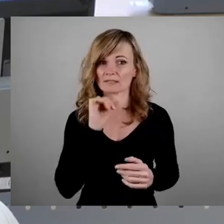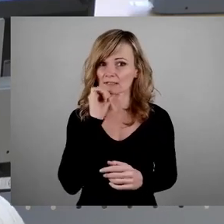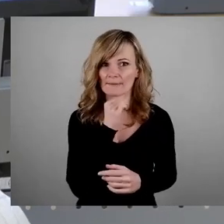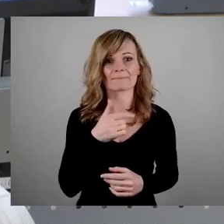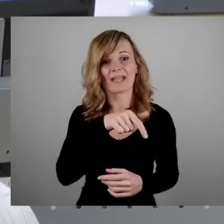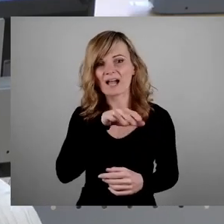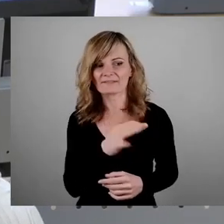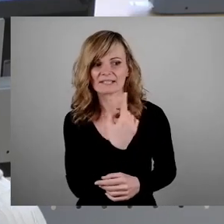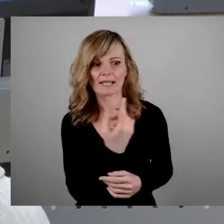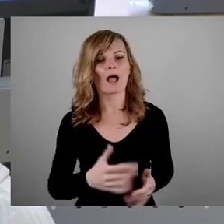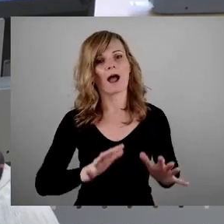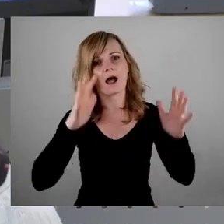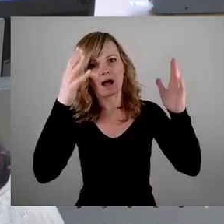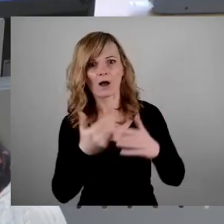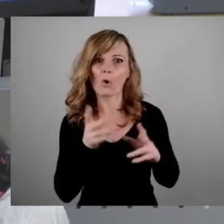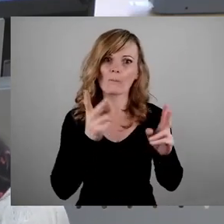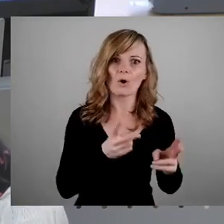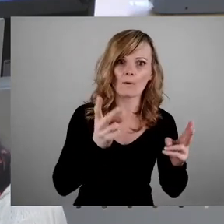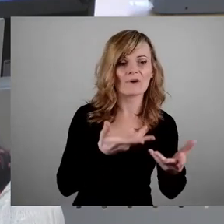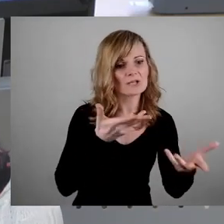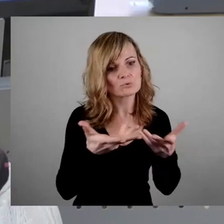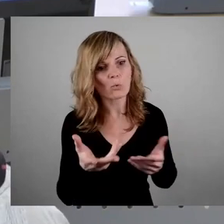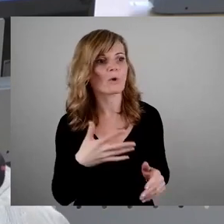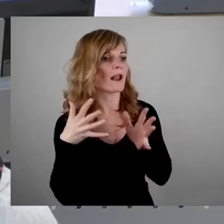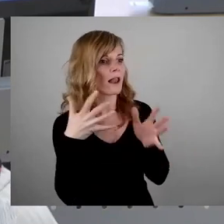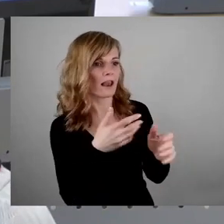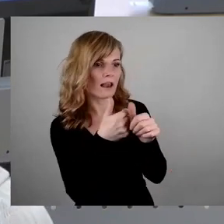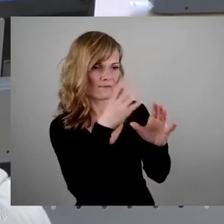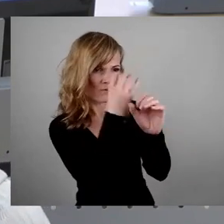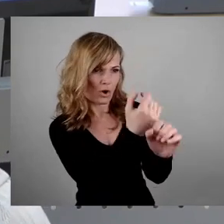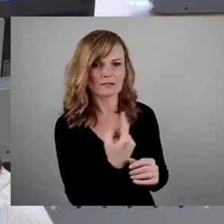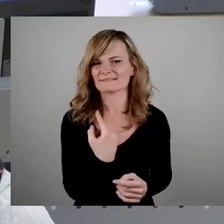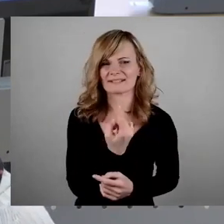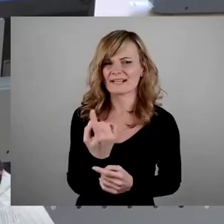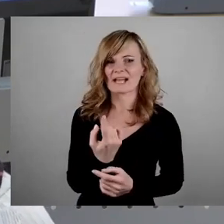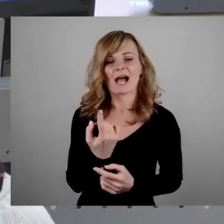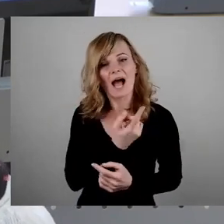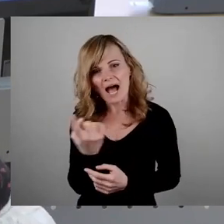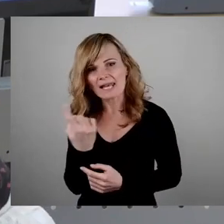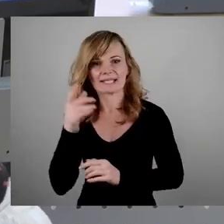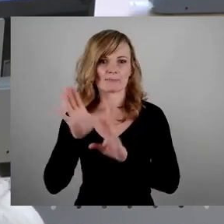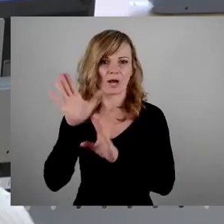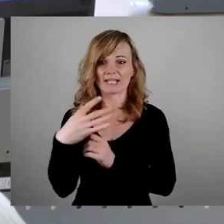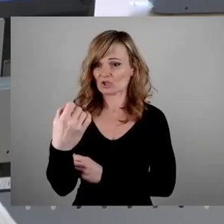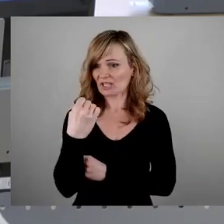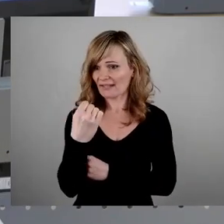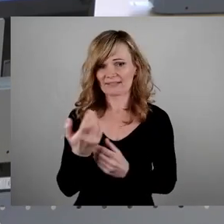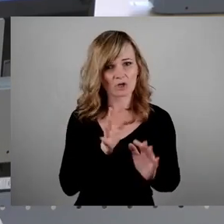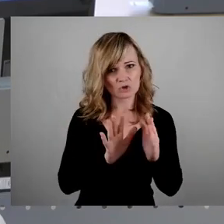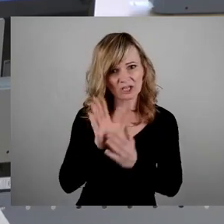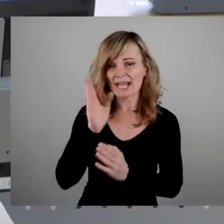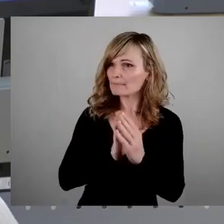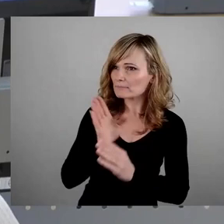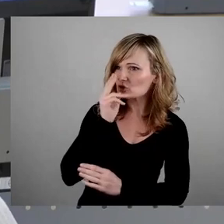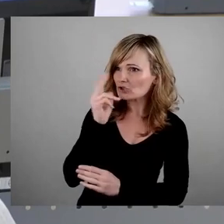ihrer Zelebrierung des Opfermythos auch noch nachzurennen, sollten, nein müssen, alle demokratischen Kräfte danach streben, dass wir